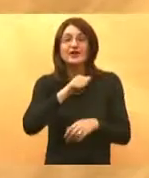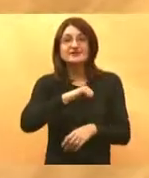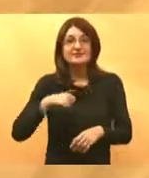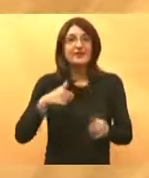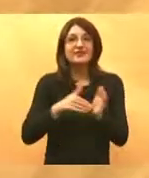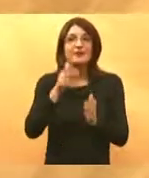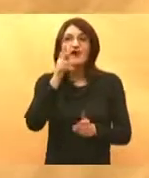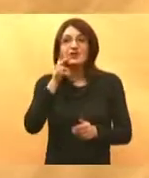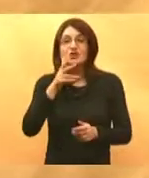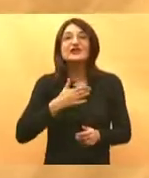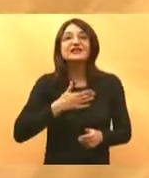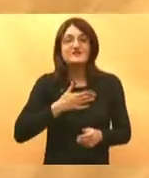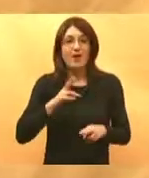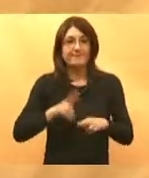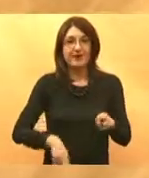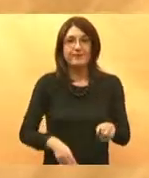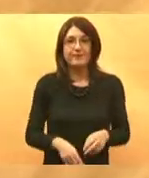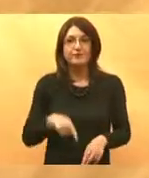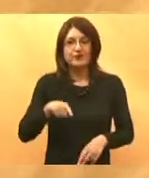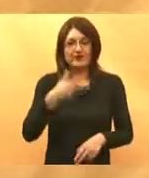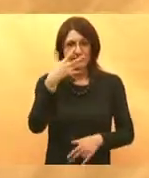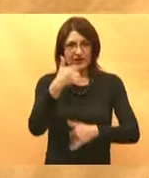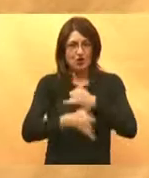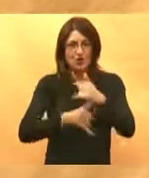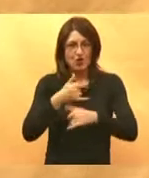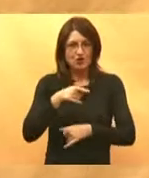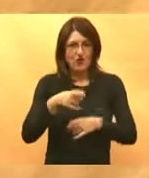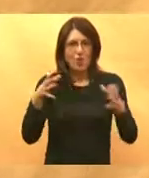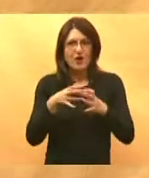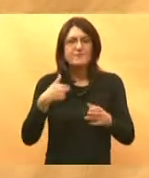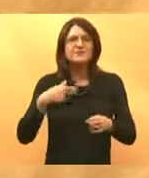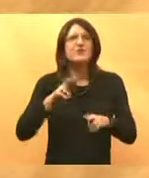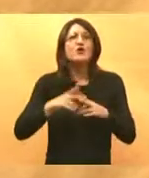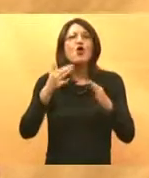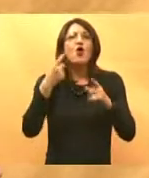na tome ja vas pozivam ovako mi smo se u ove tri godine postojanja kohoma dizali na noge